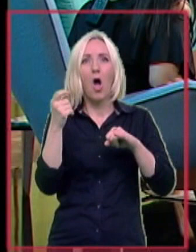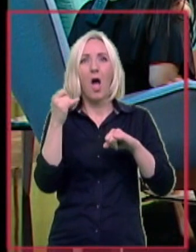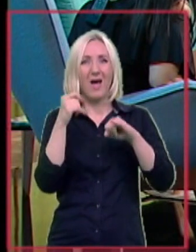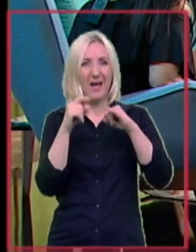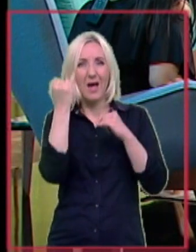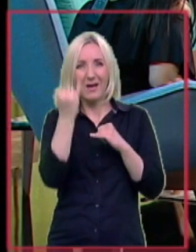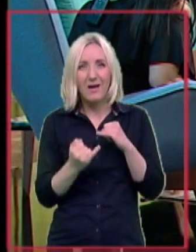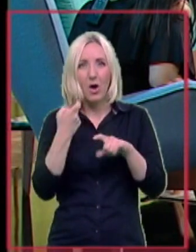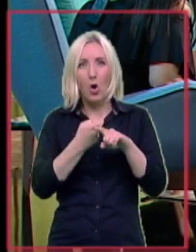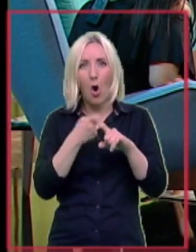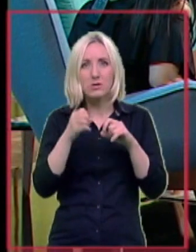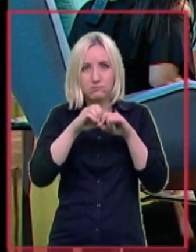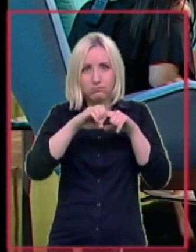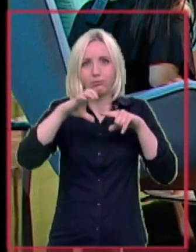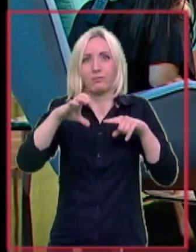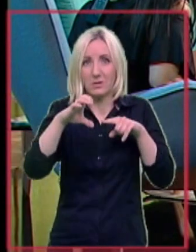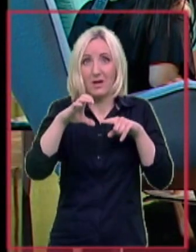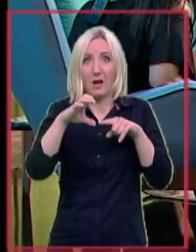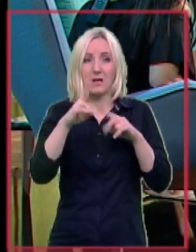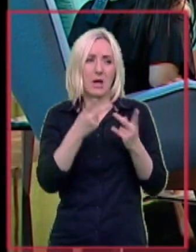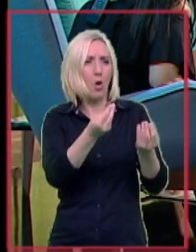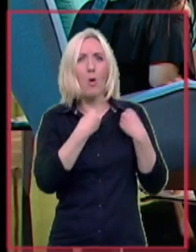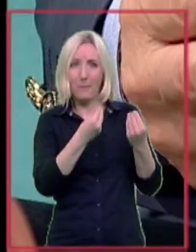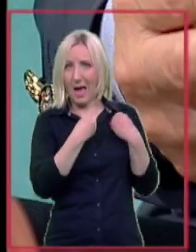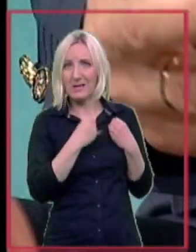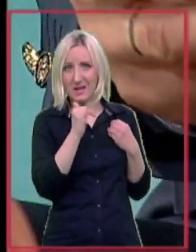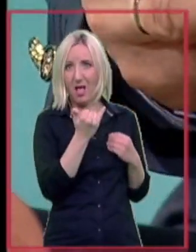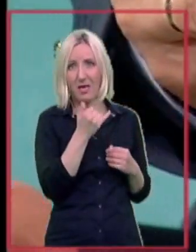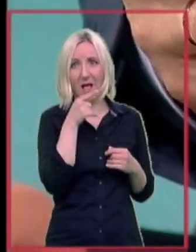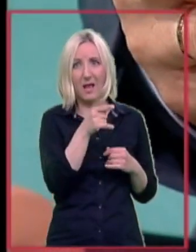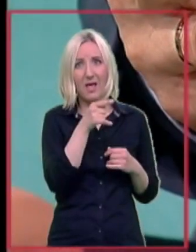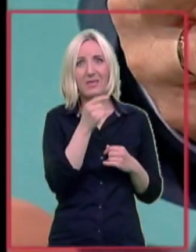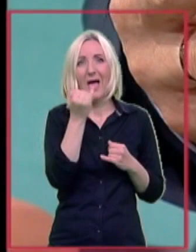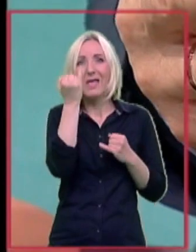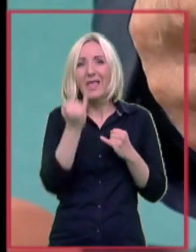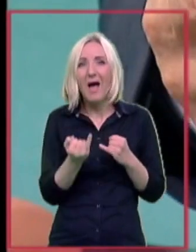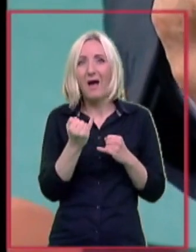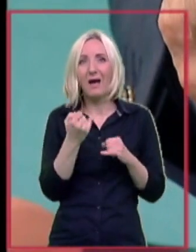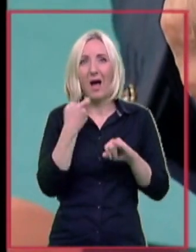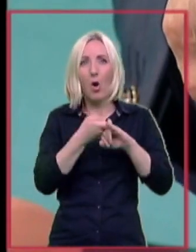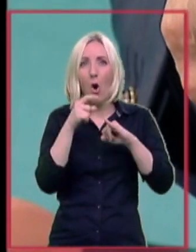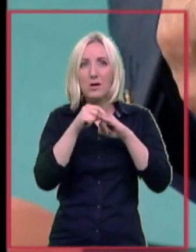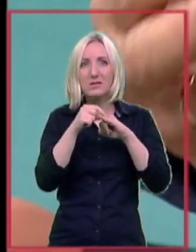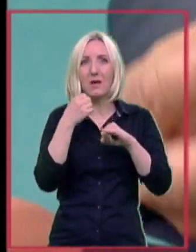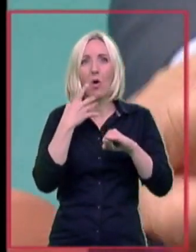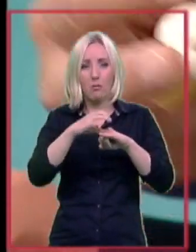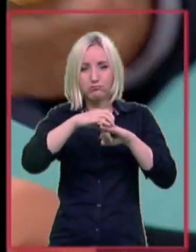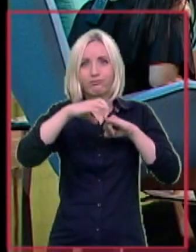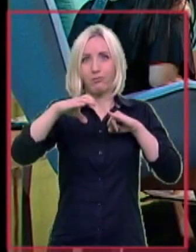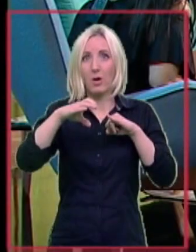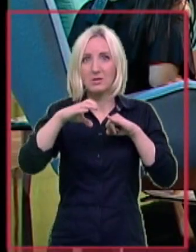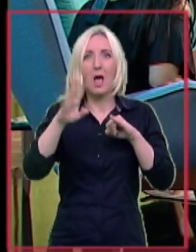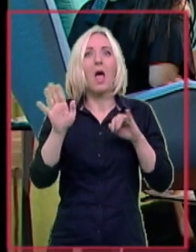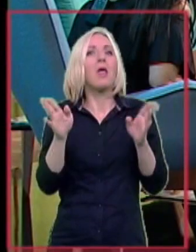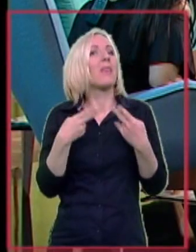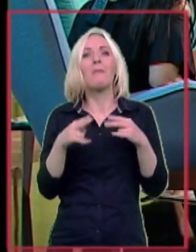što dovela do koštavanja, prema nejakim nalazima, koja ona meni rekla, dovela do koštavanja ove male koštice, koja više ne može da prenosi zvuk. Da, I ne može